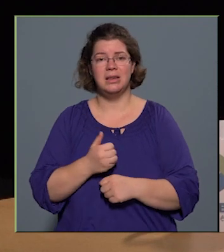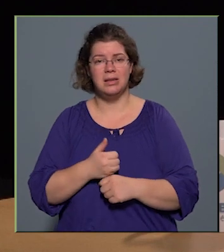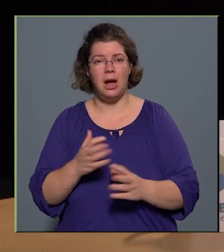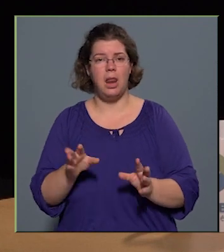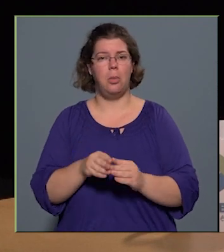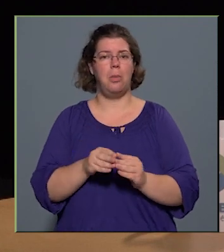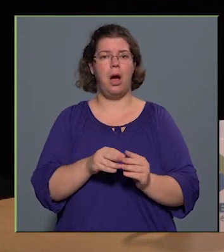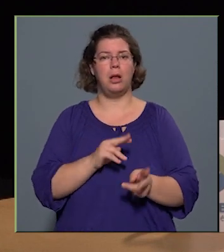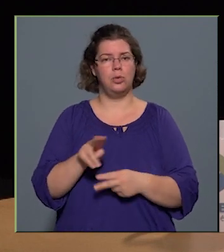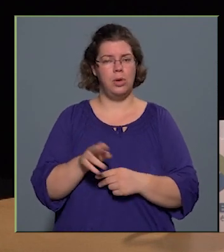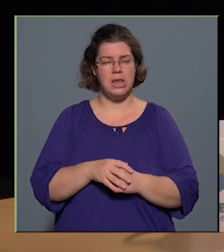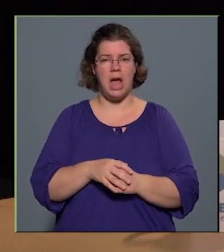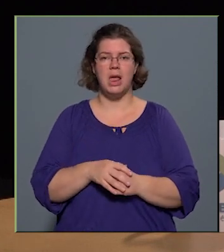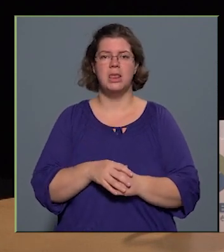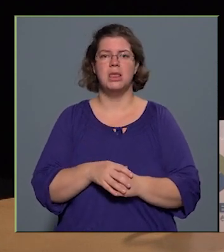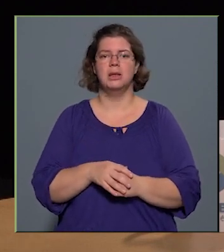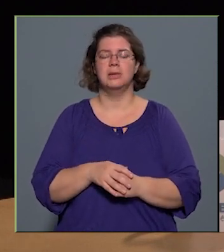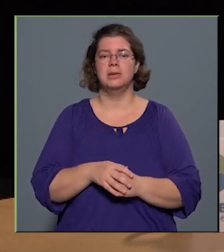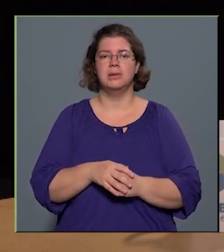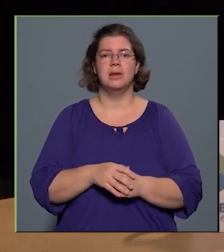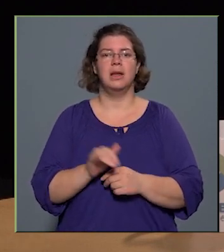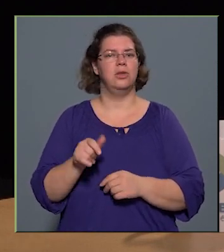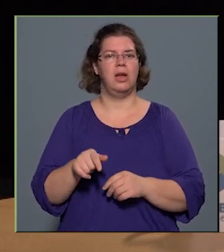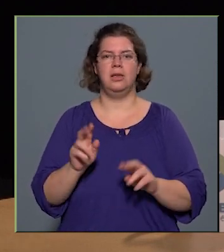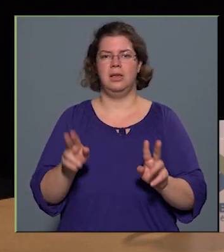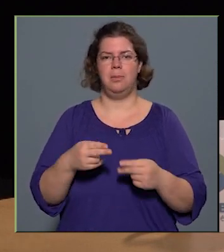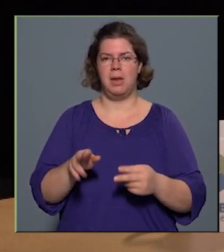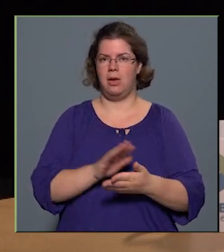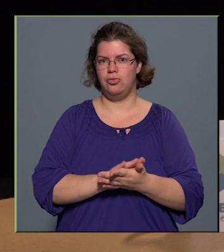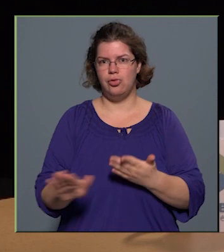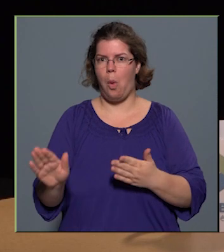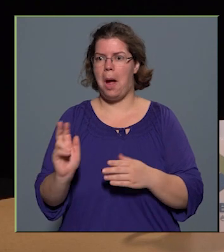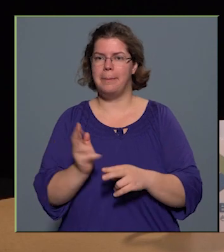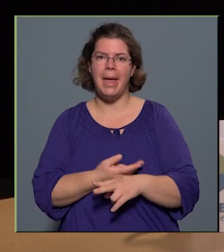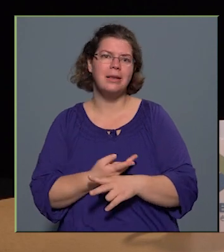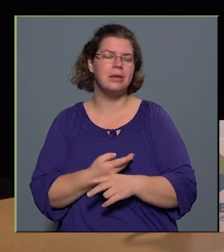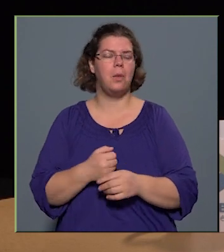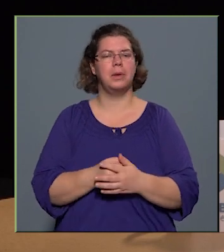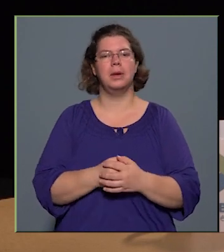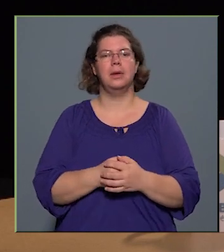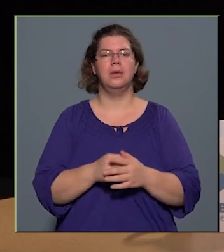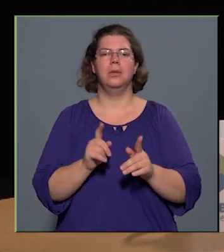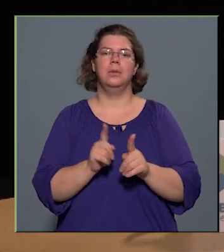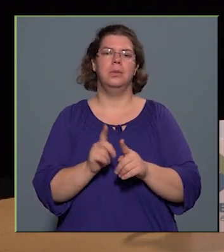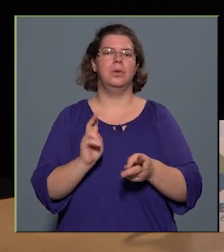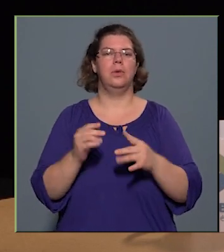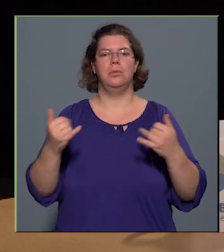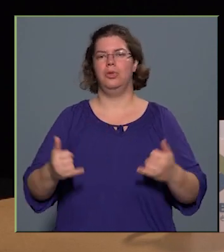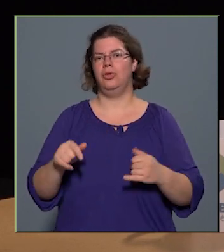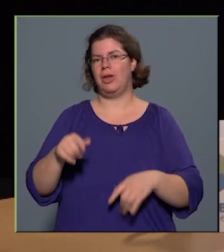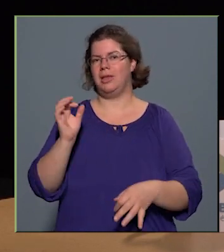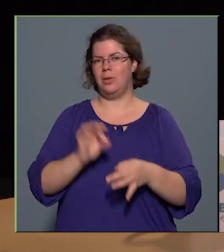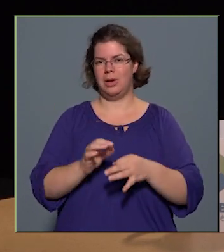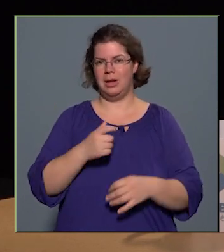töltenek el, és ezt nem lehet soha megszokni, úgyhogy most is ez történt velem